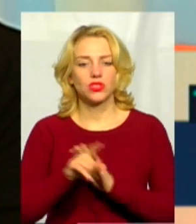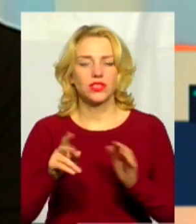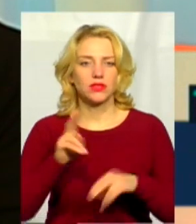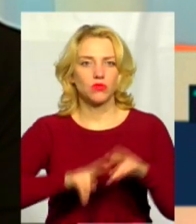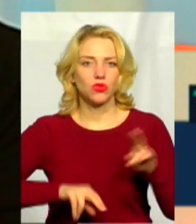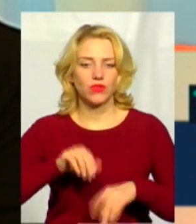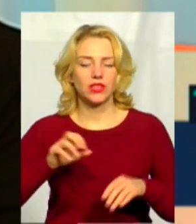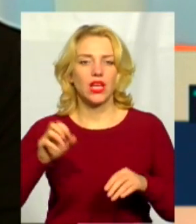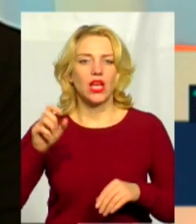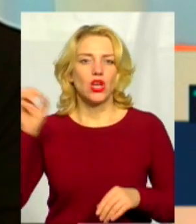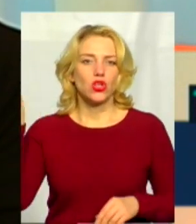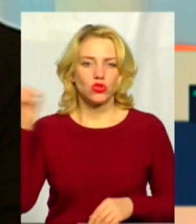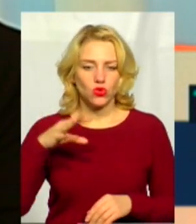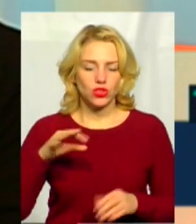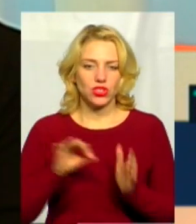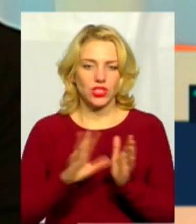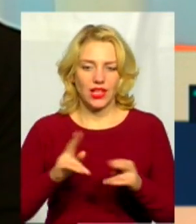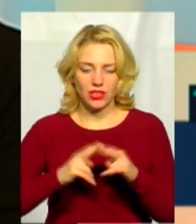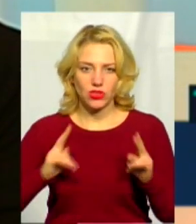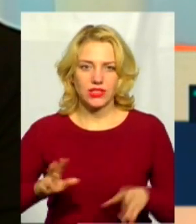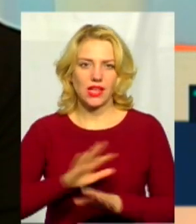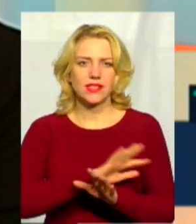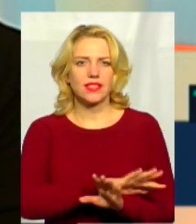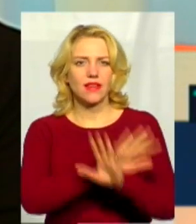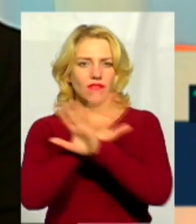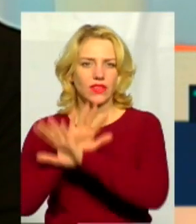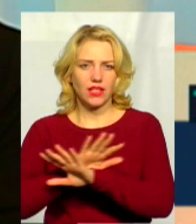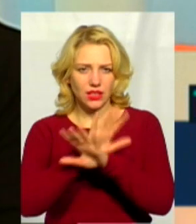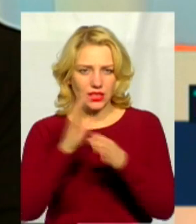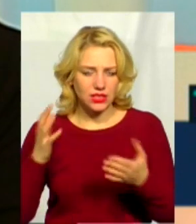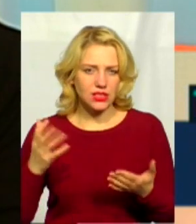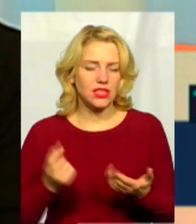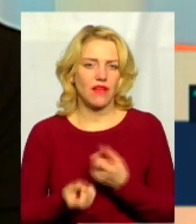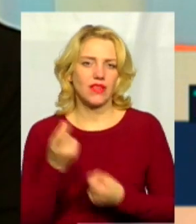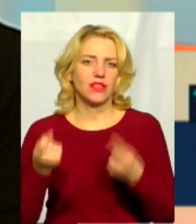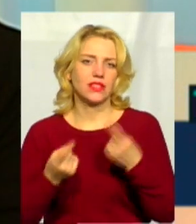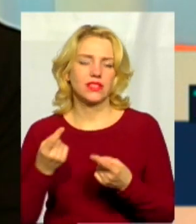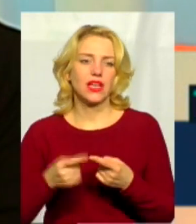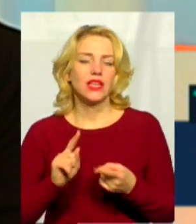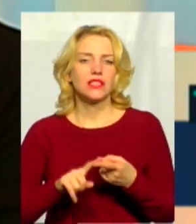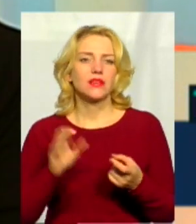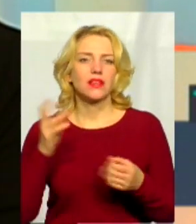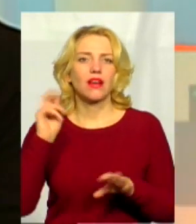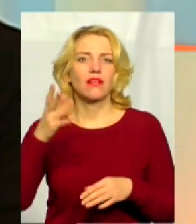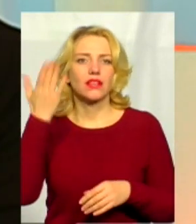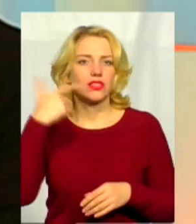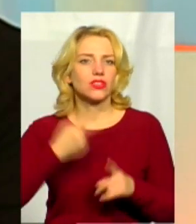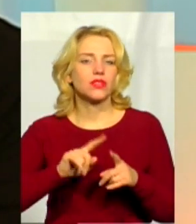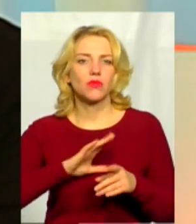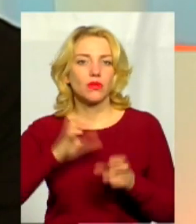станції, вітряки з'явилися, ми говорили про біоенергетику. Раніше цього взагалі не було. Це була якась тема, яка ближче до фантастики.